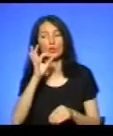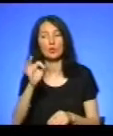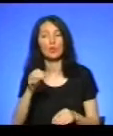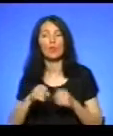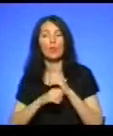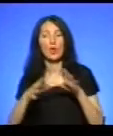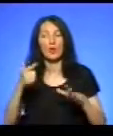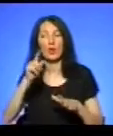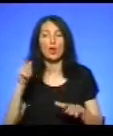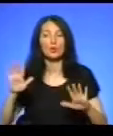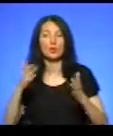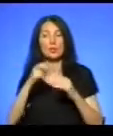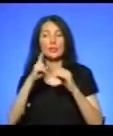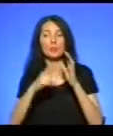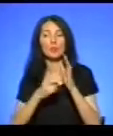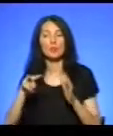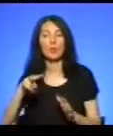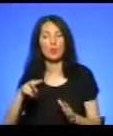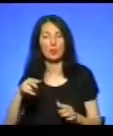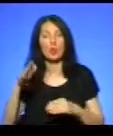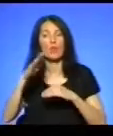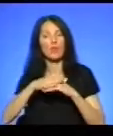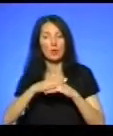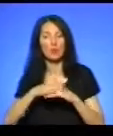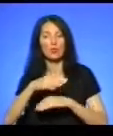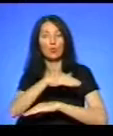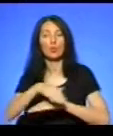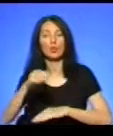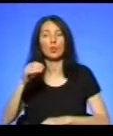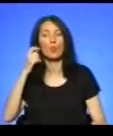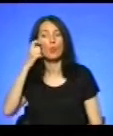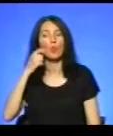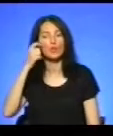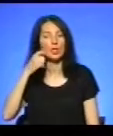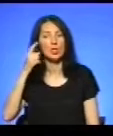вибух газу стався 17 липня ввечері на вулиці Пушкіна-1 в Тернополі.